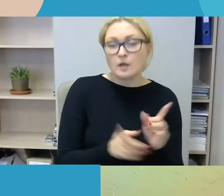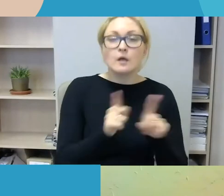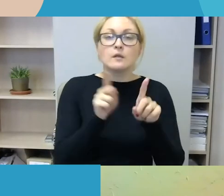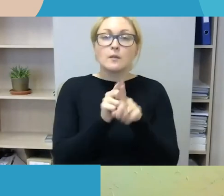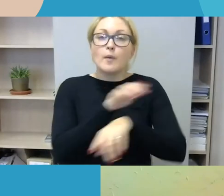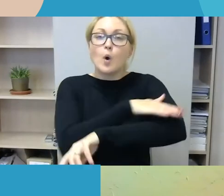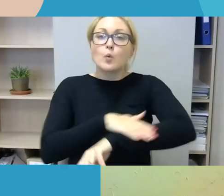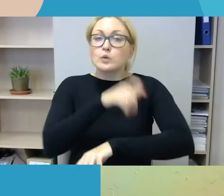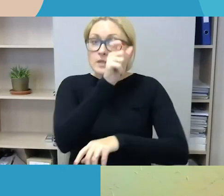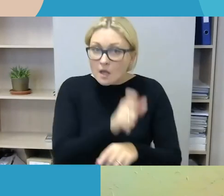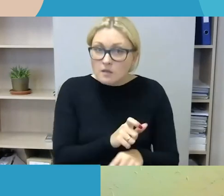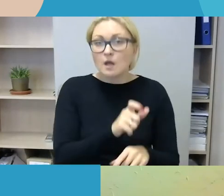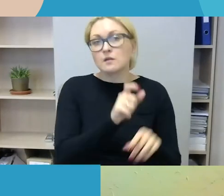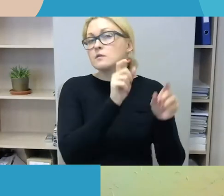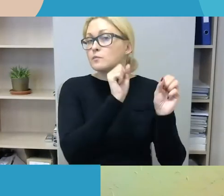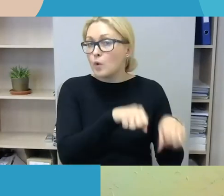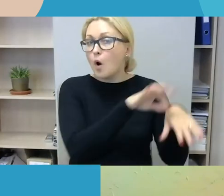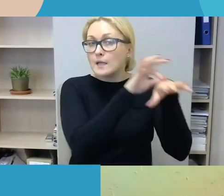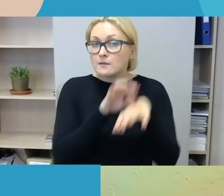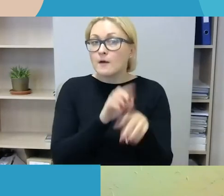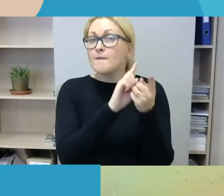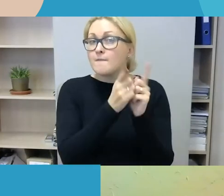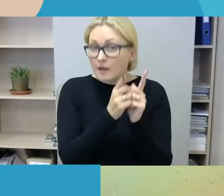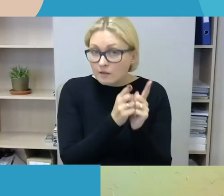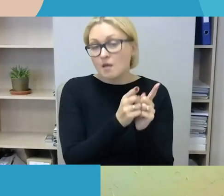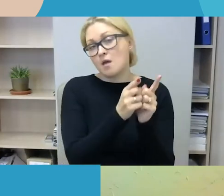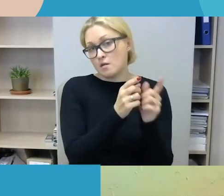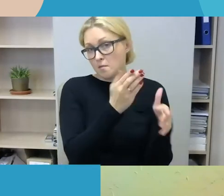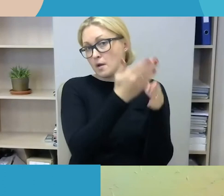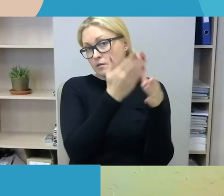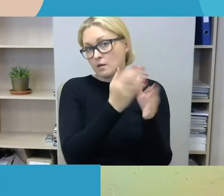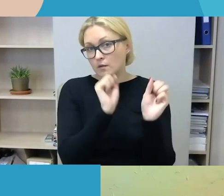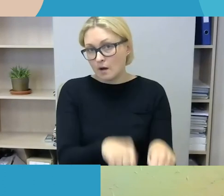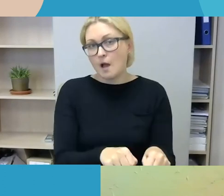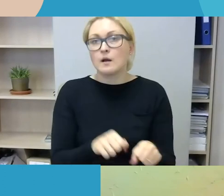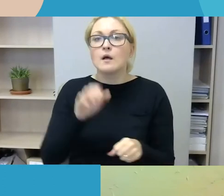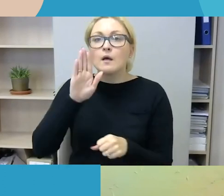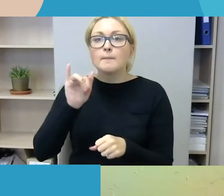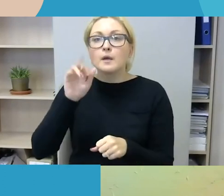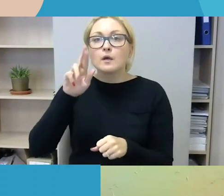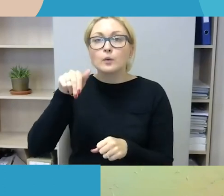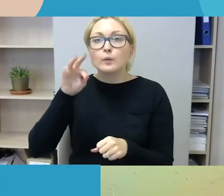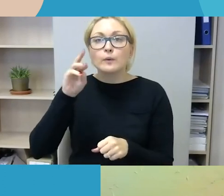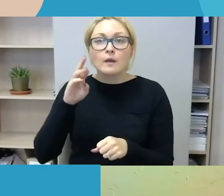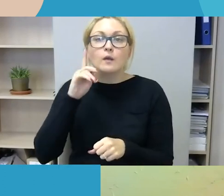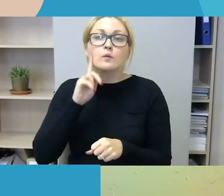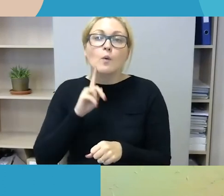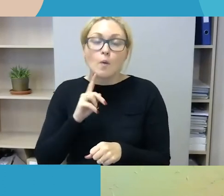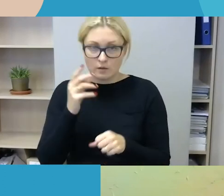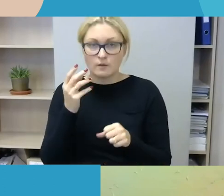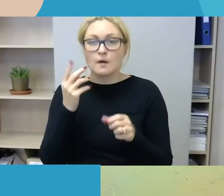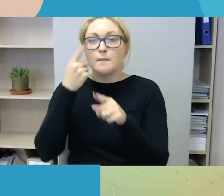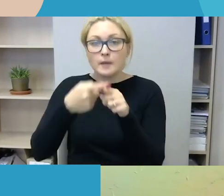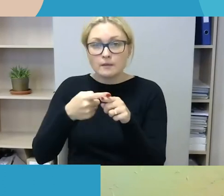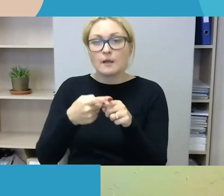teisį įvirtėją ir matau, kad birutė kelia vanką ir mane papildys. Taip, birutė. Aš norėčiau dar atkriti į dėmesį į tą